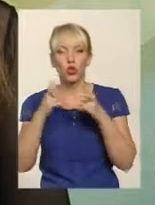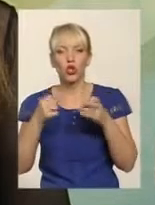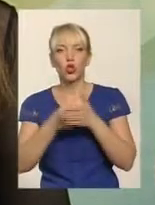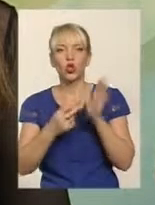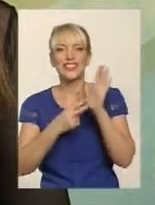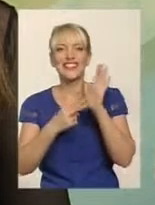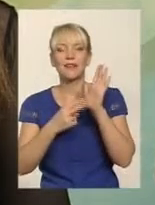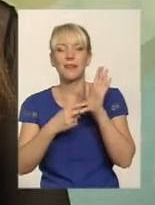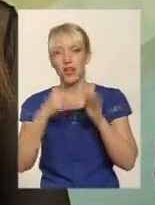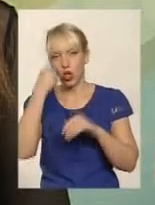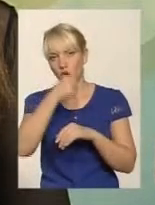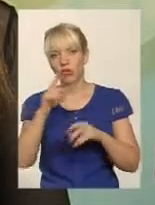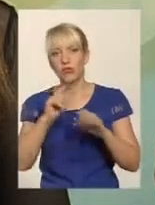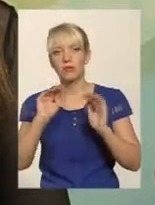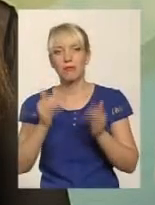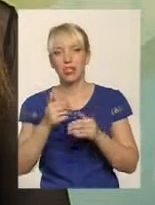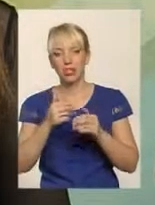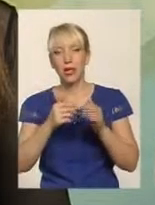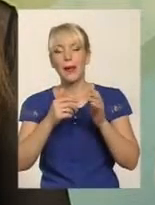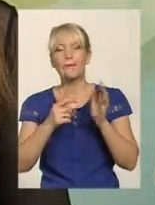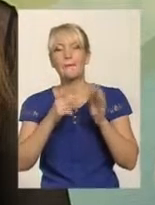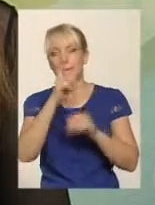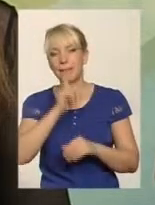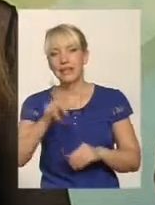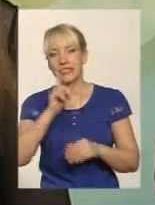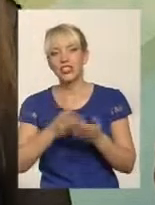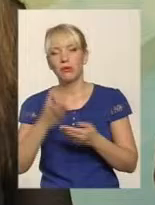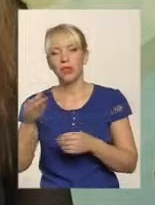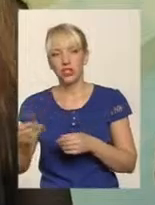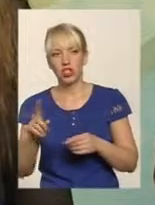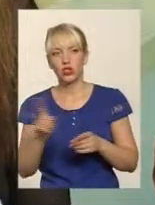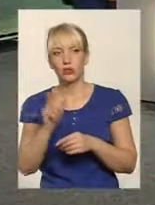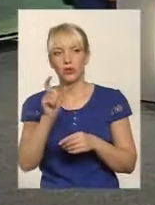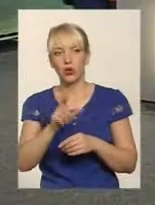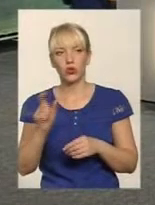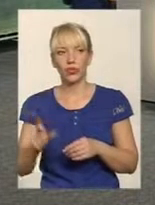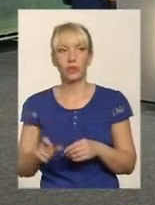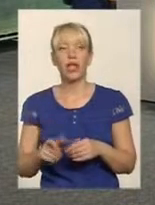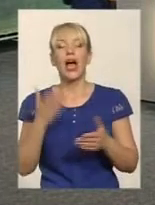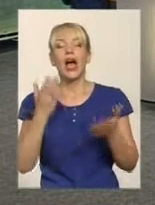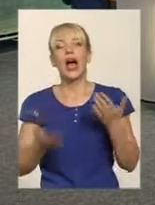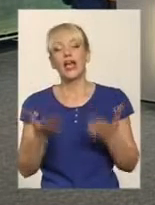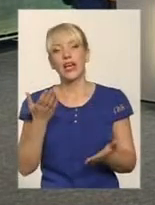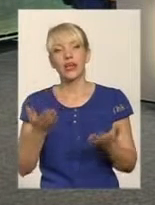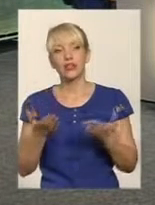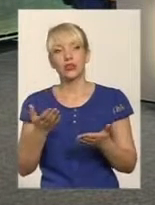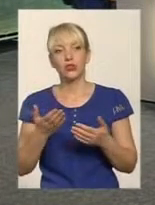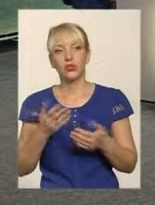зменшити місячні платежі для мешканців будинку. Людмила Васильовна, а от, скажімо,